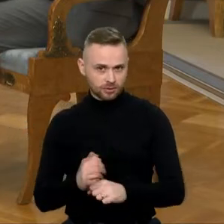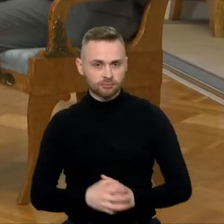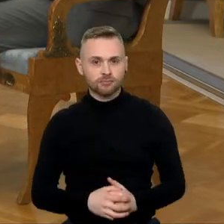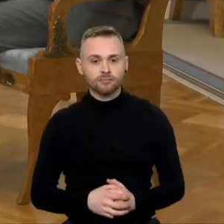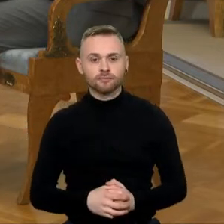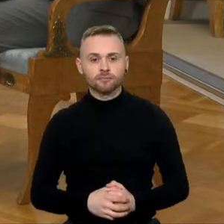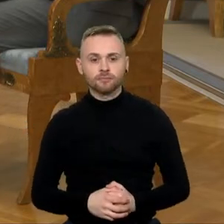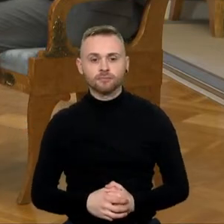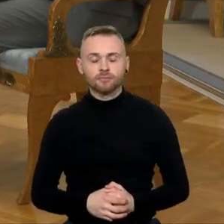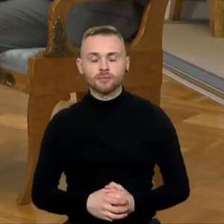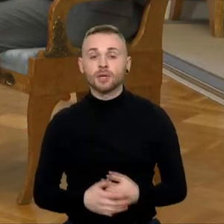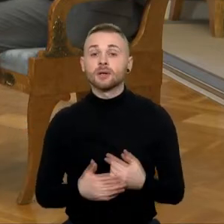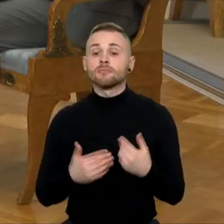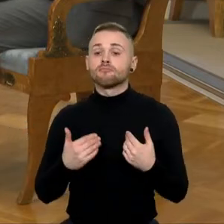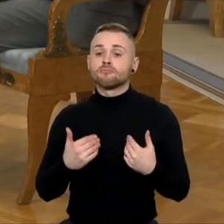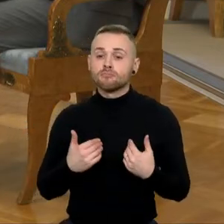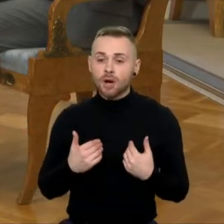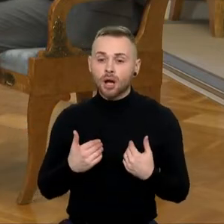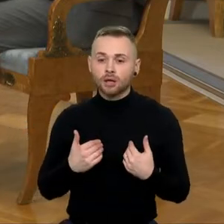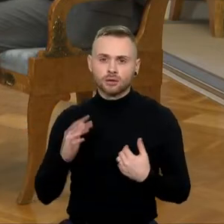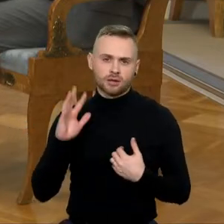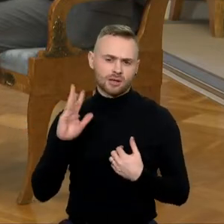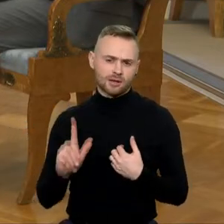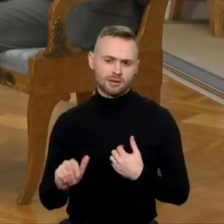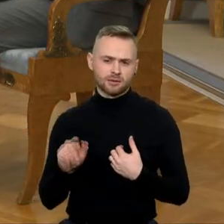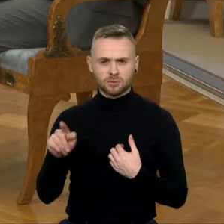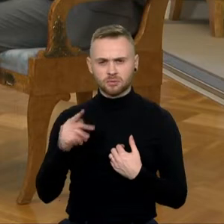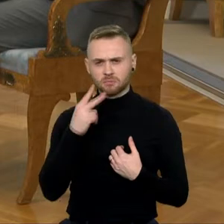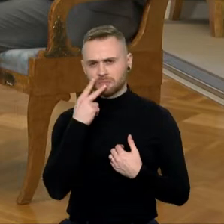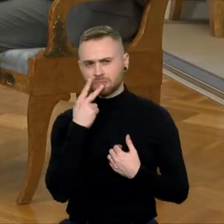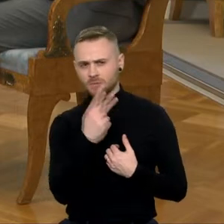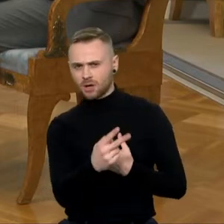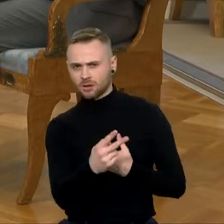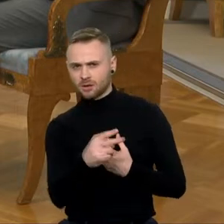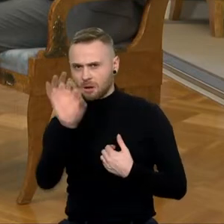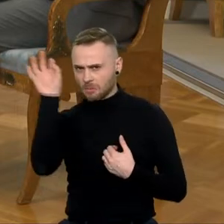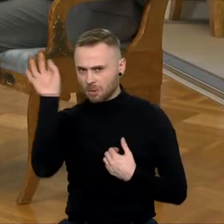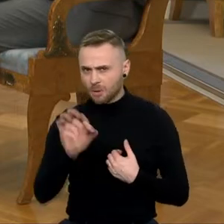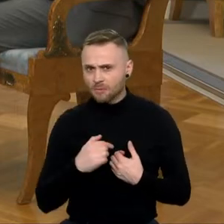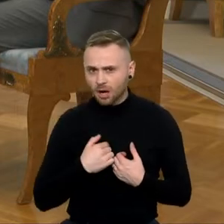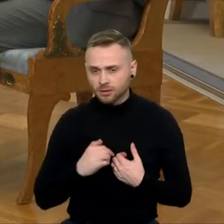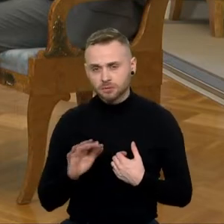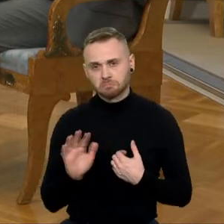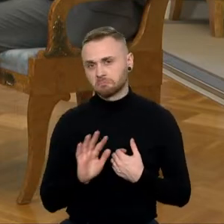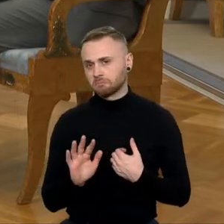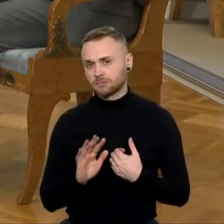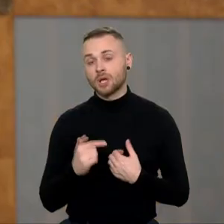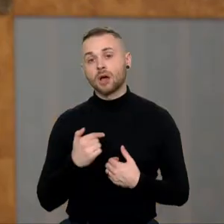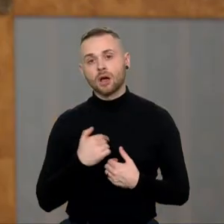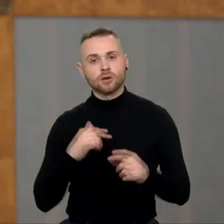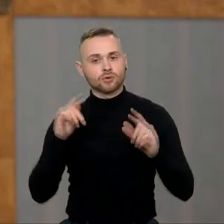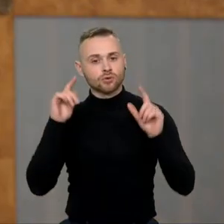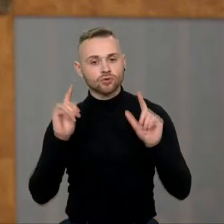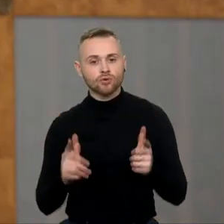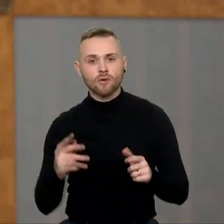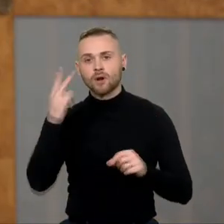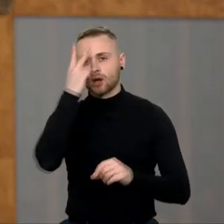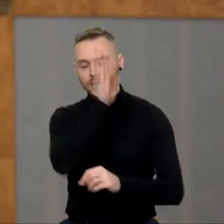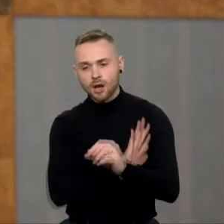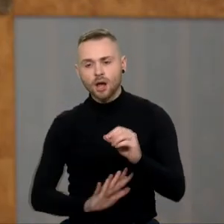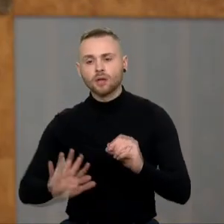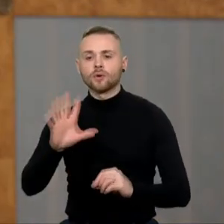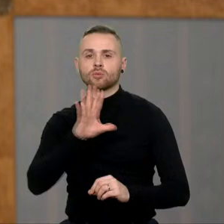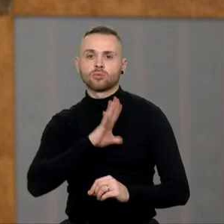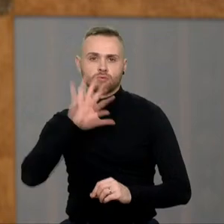Man tikrai keista, kad jūs matote geroką padažinėjimą, nes iš tikrųjų mano vizitai Lietuvoje buvo